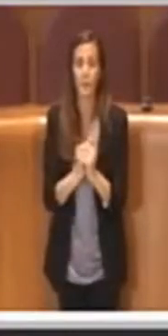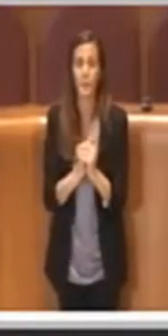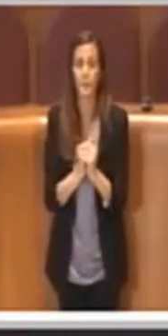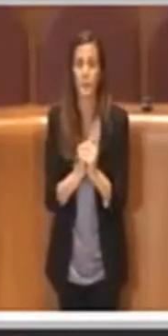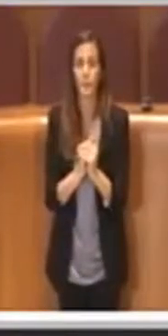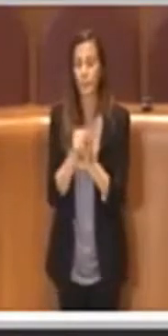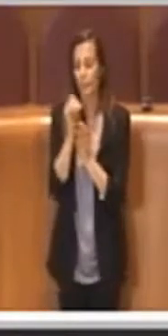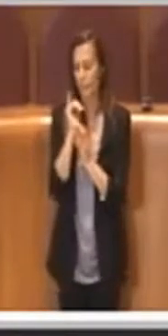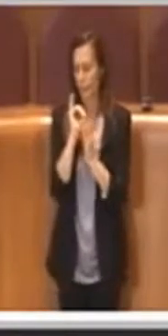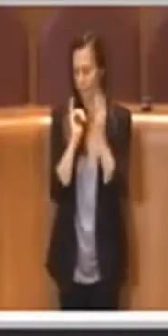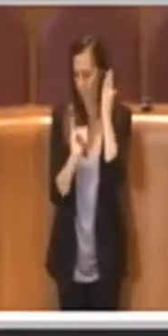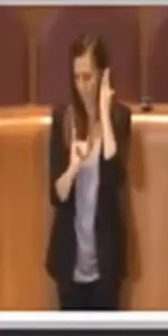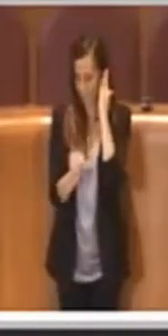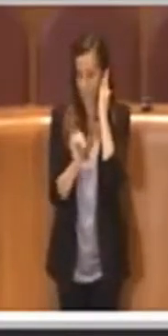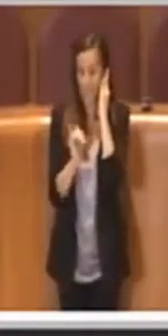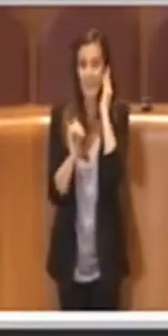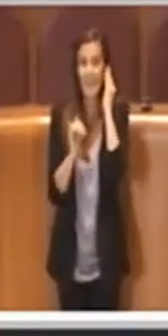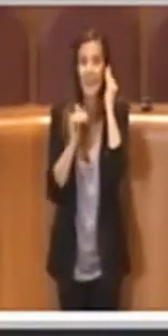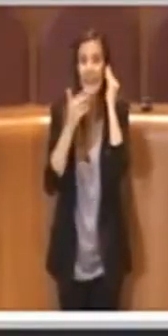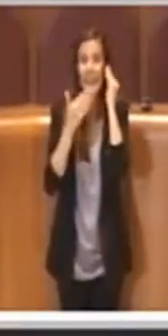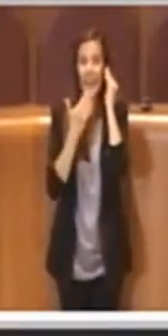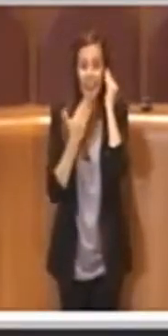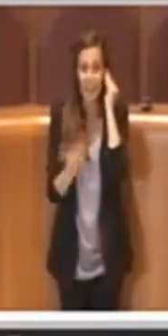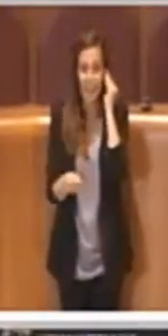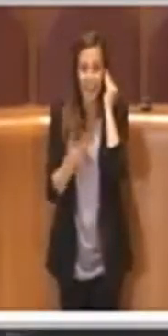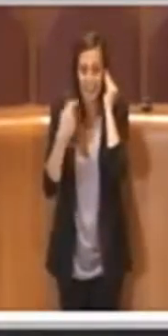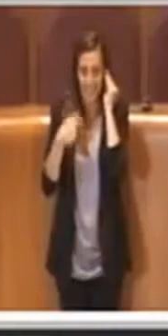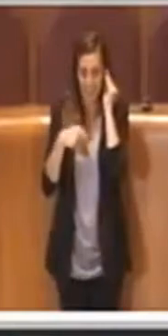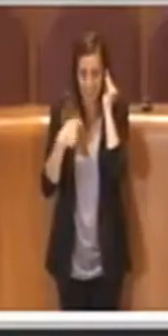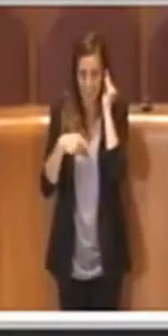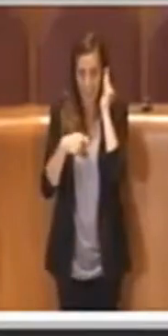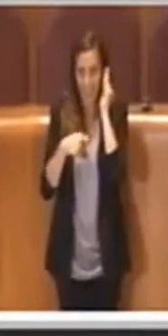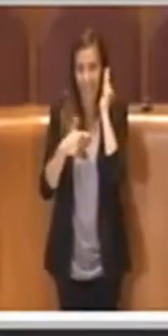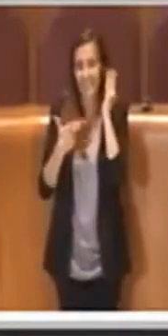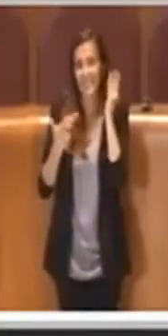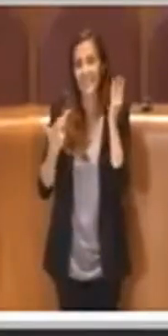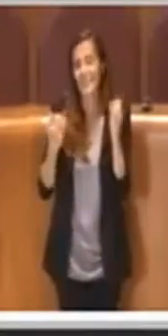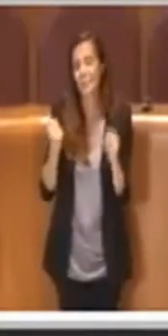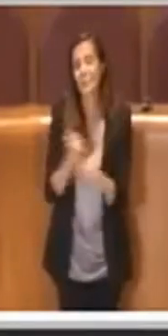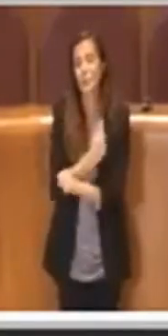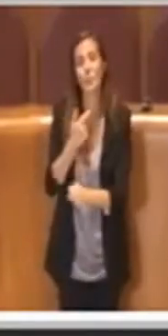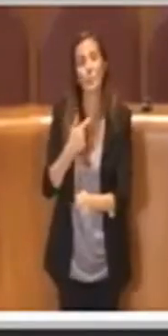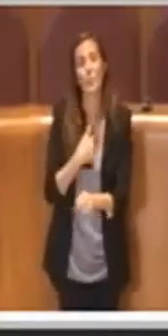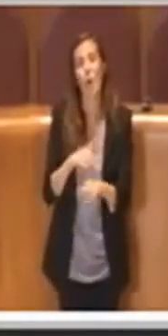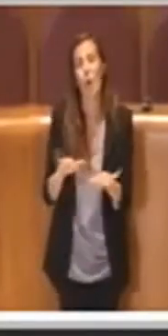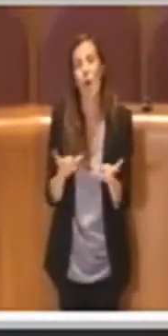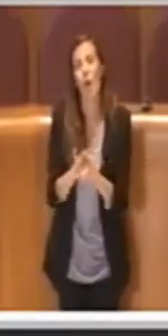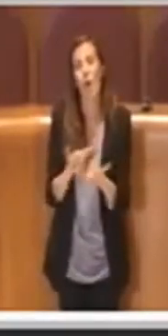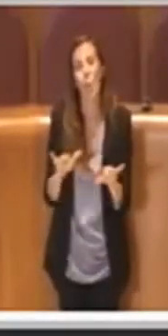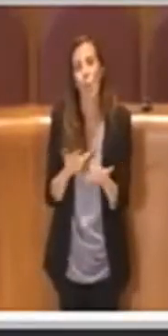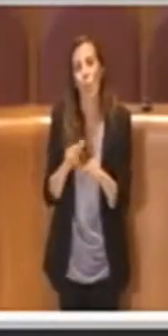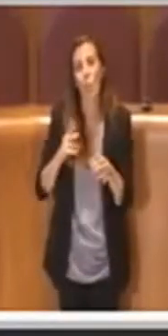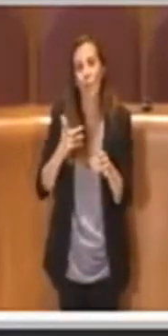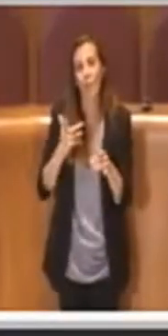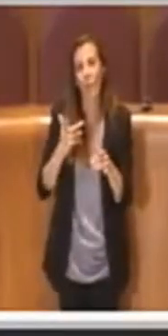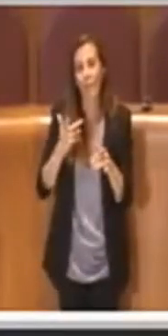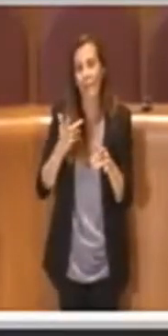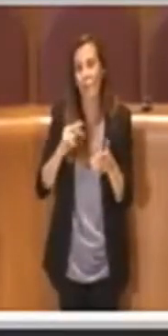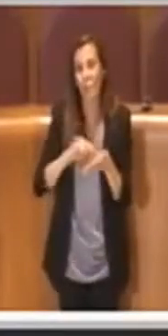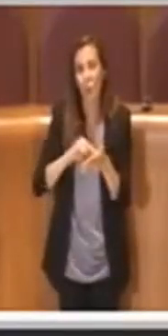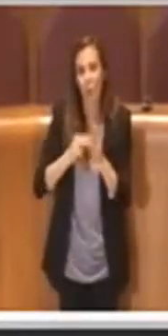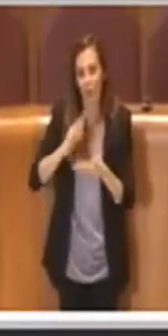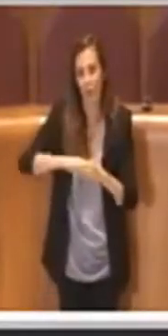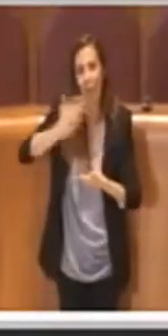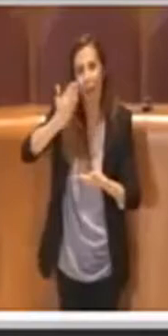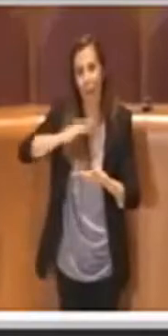Sì, grazie Presidente, purtroppo ho avuto un problema con il PC e mi sono dovuto collegare col cellulare, chiedo